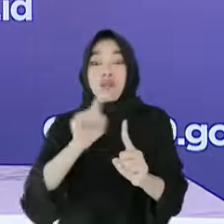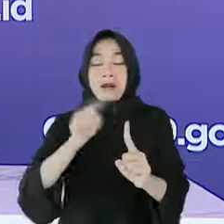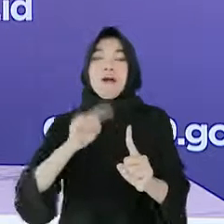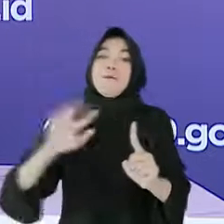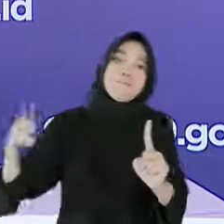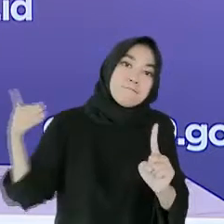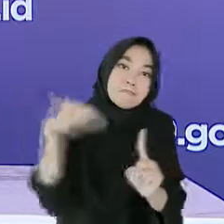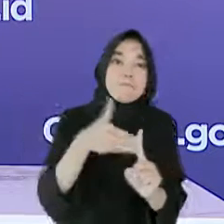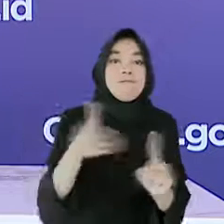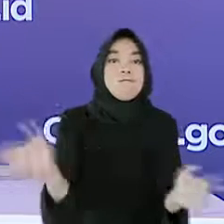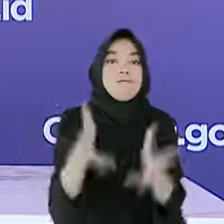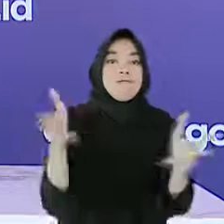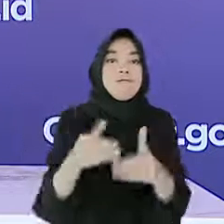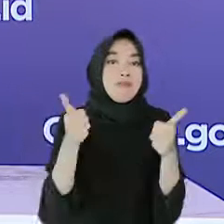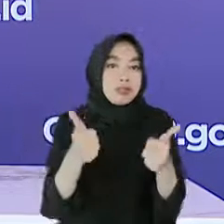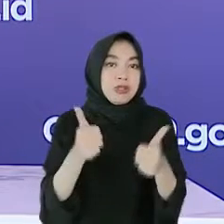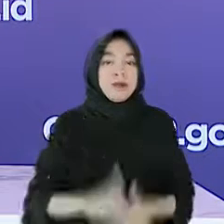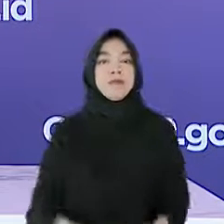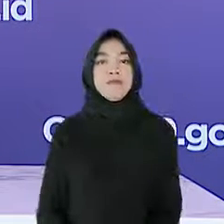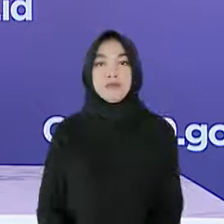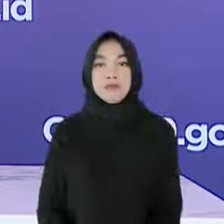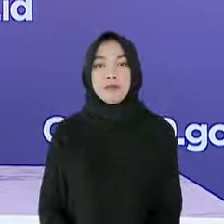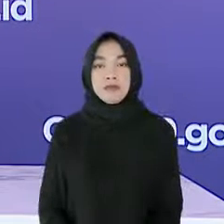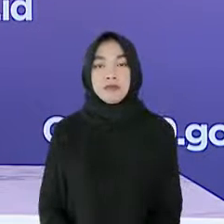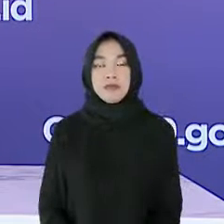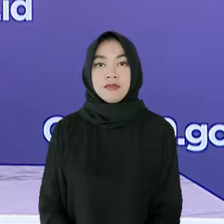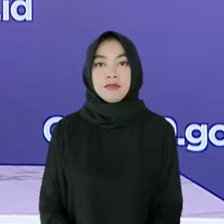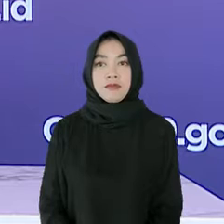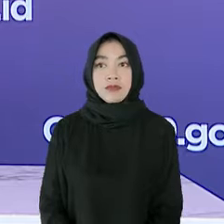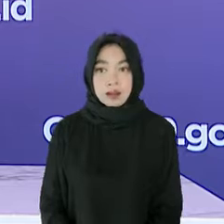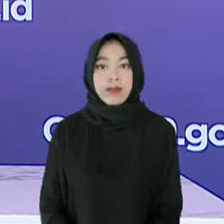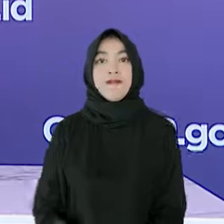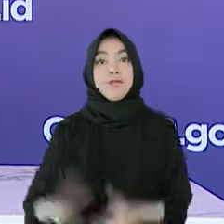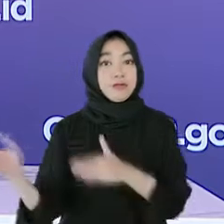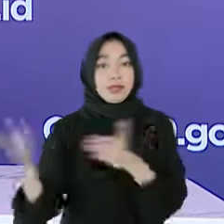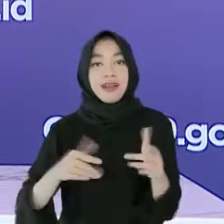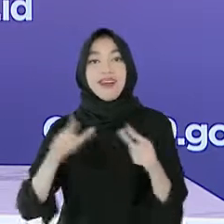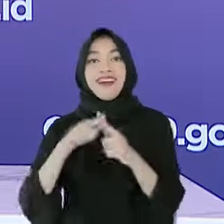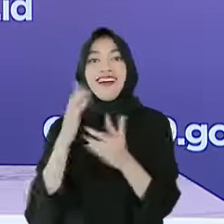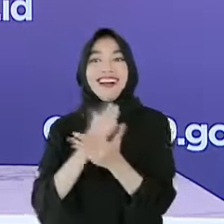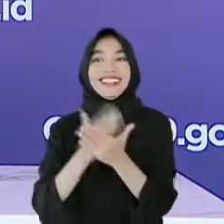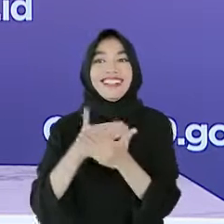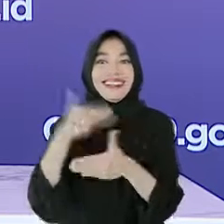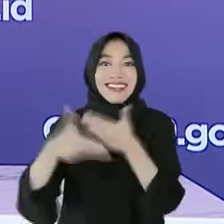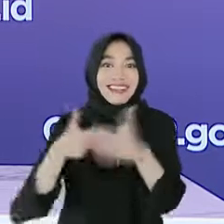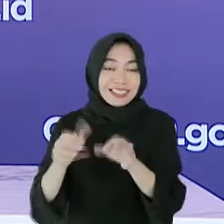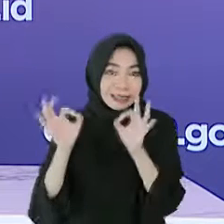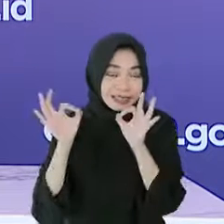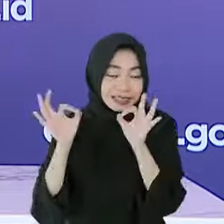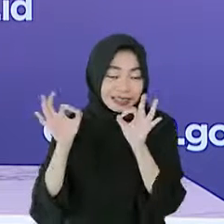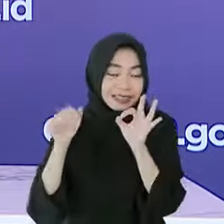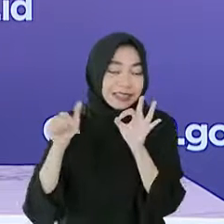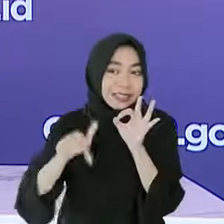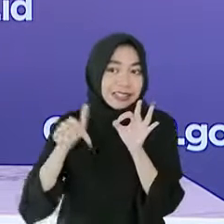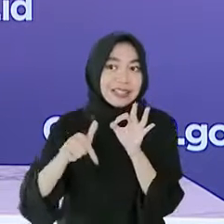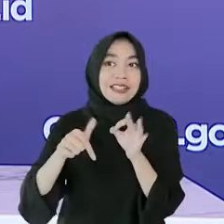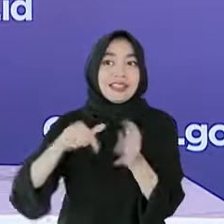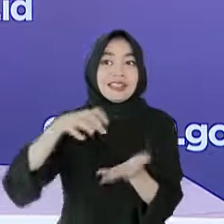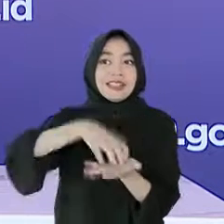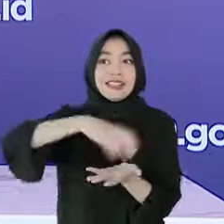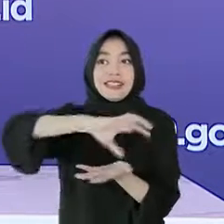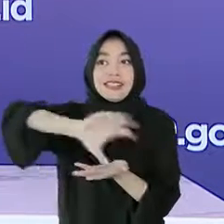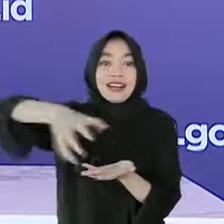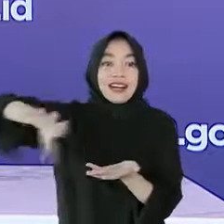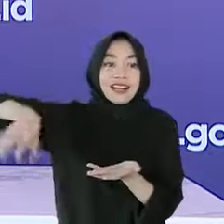Kemudian, kedua, saat acara. Mengikuti perkembangan kasus COVID-19 secara aktual, khususnya data daerah